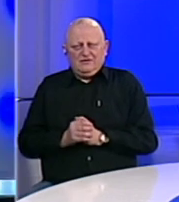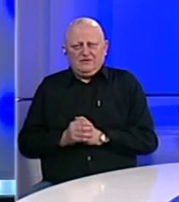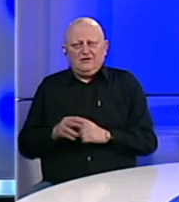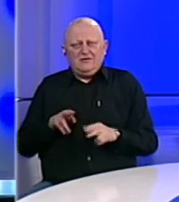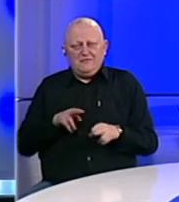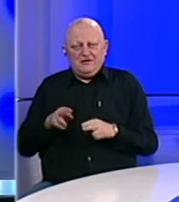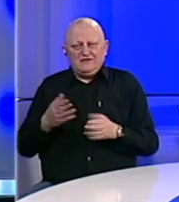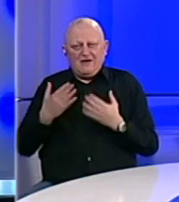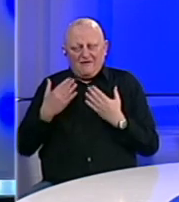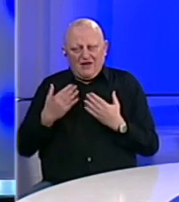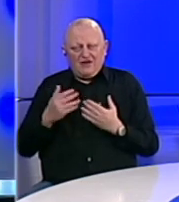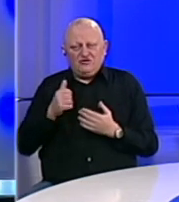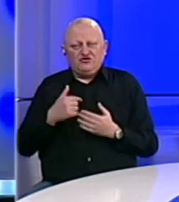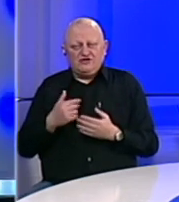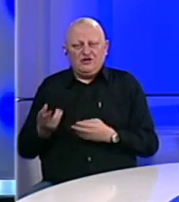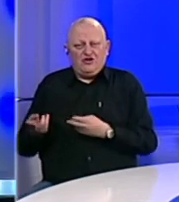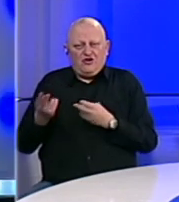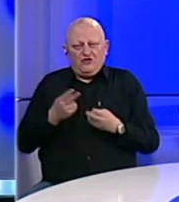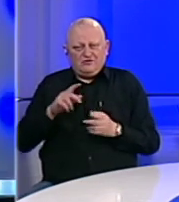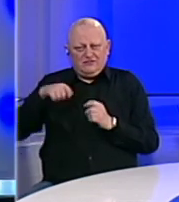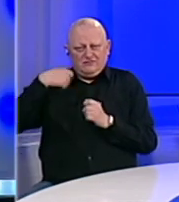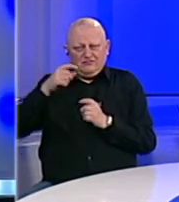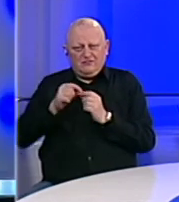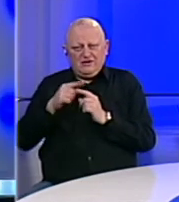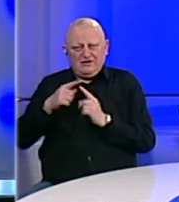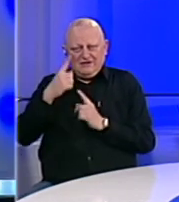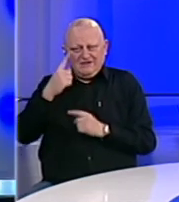Ministre, hvala vam što ste bili gost BHT1.